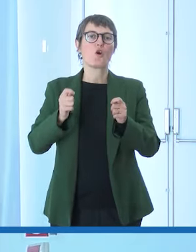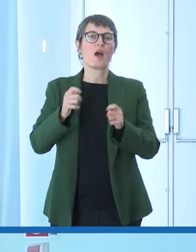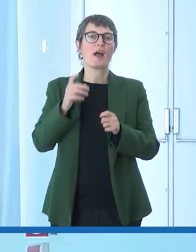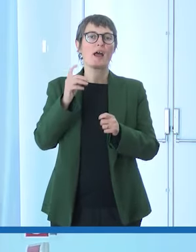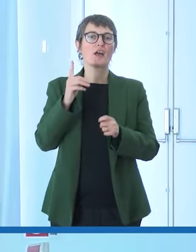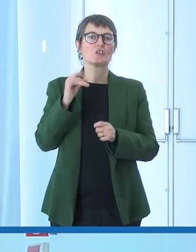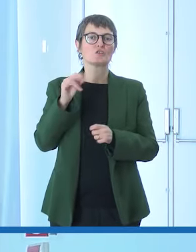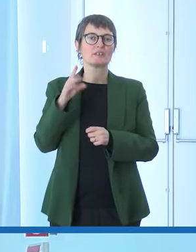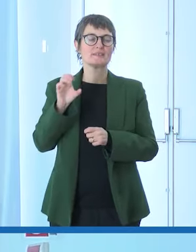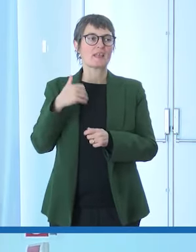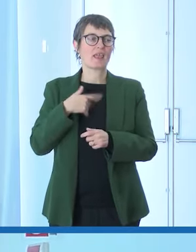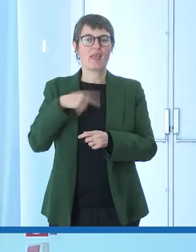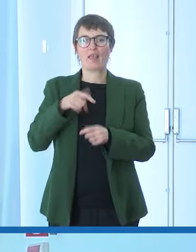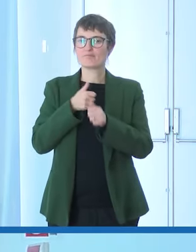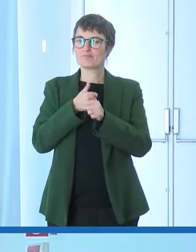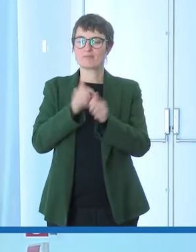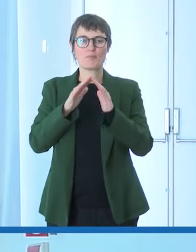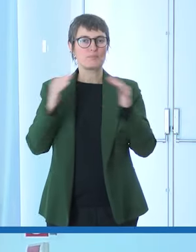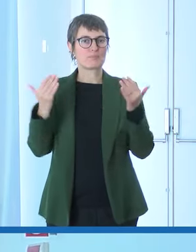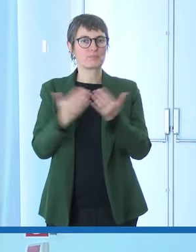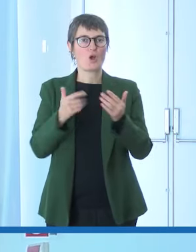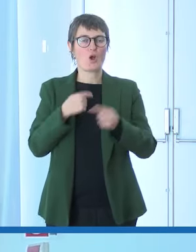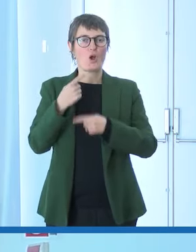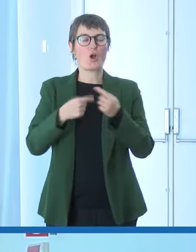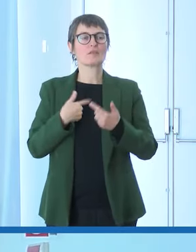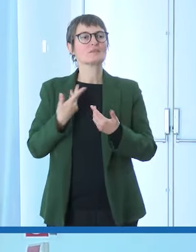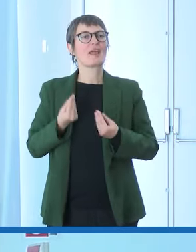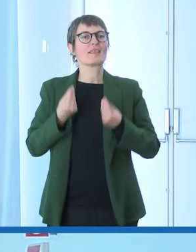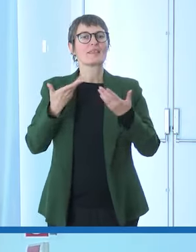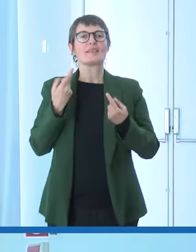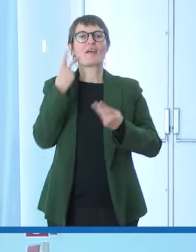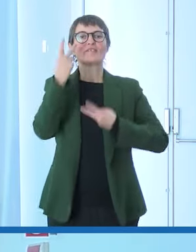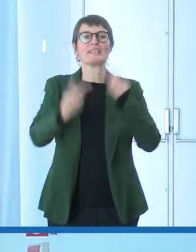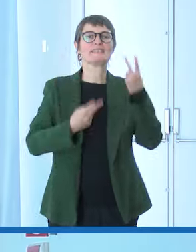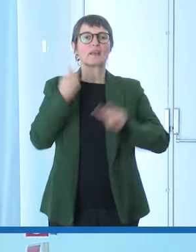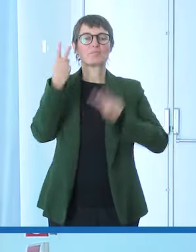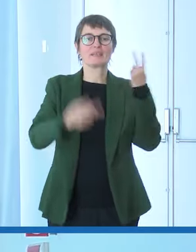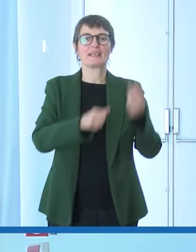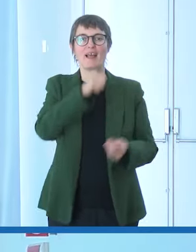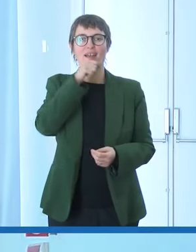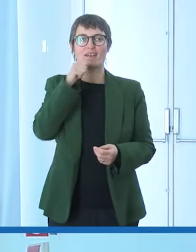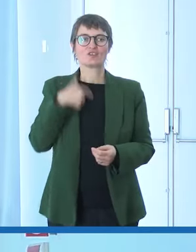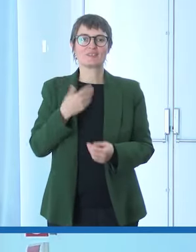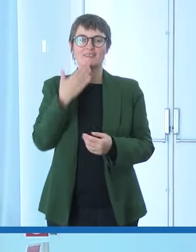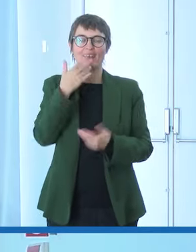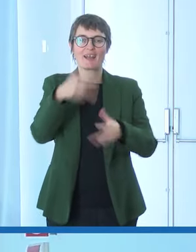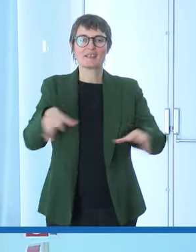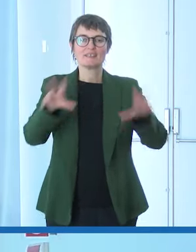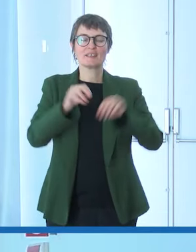questo mondo e a dare tutta la visibilità necessaria grazie ancora e buona giornata a tutti